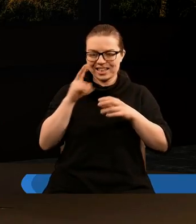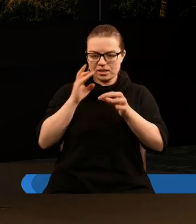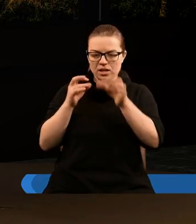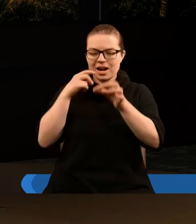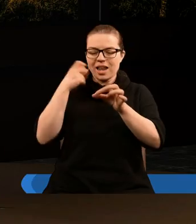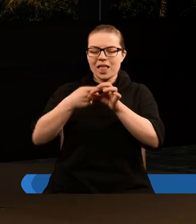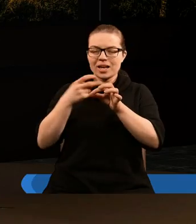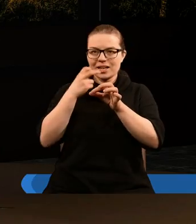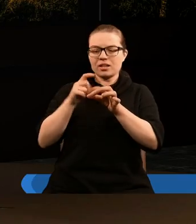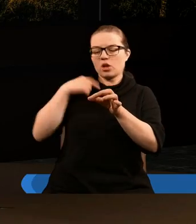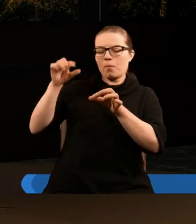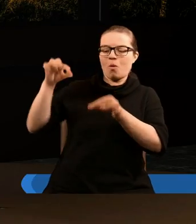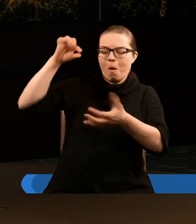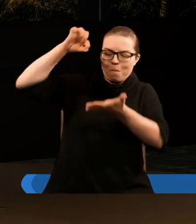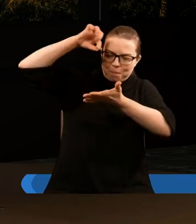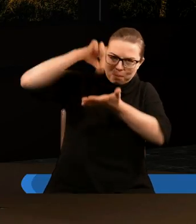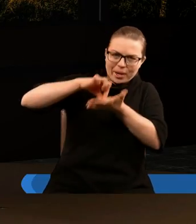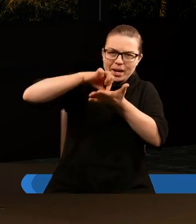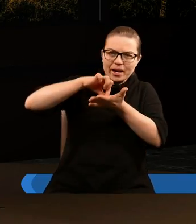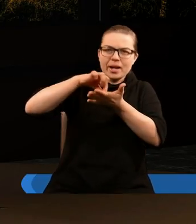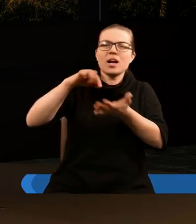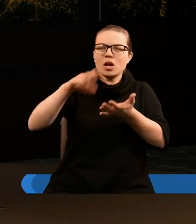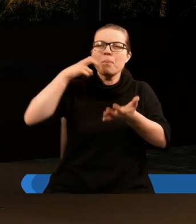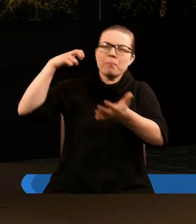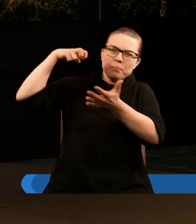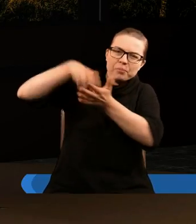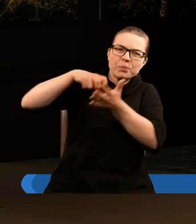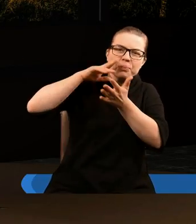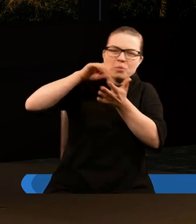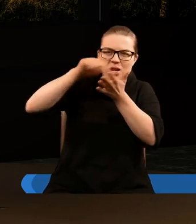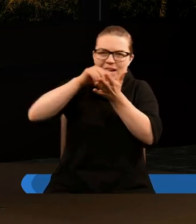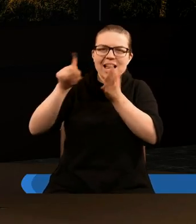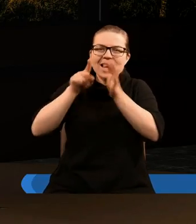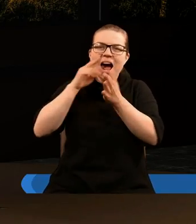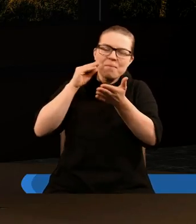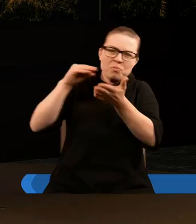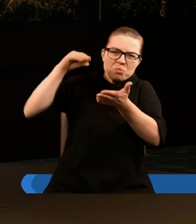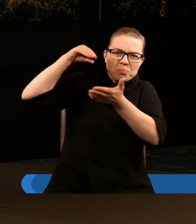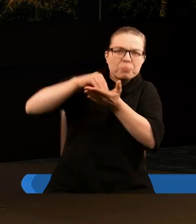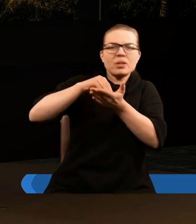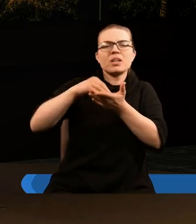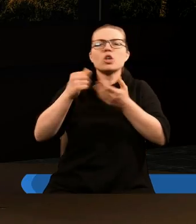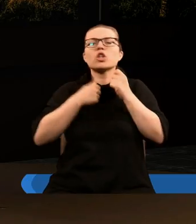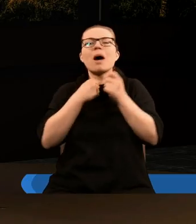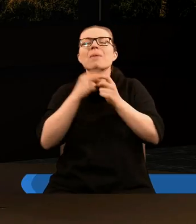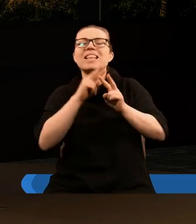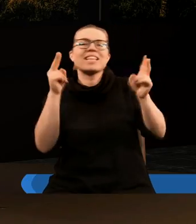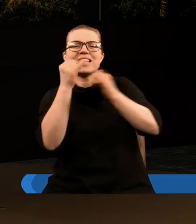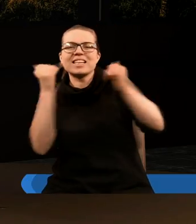na liście, po to, żeby zapieczętować list, aby nikt inny nie mógł go otworzyć, tylko sam